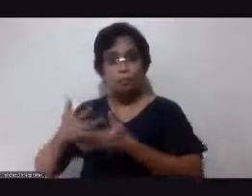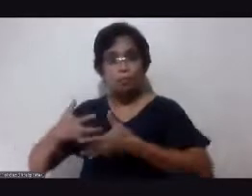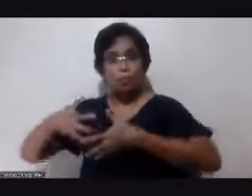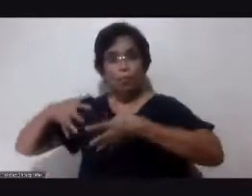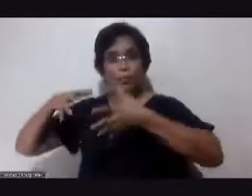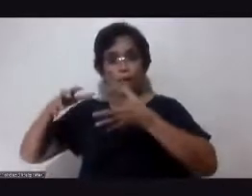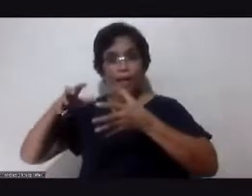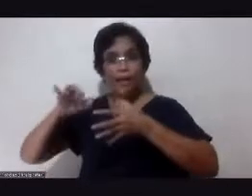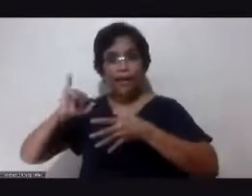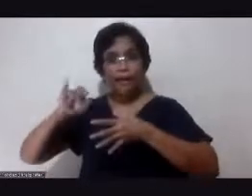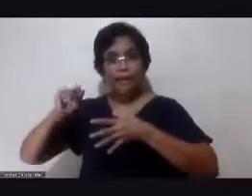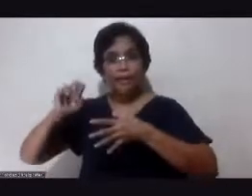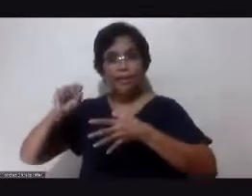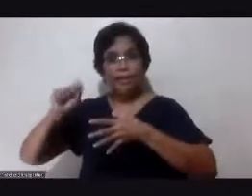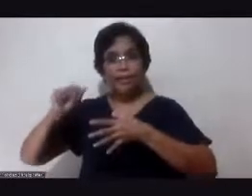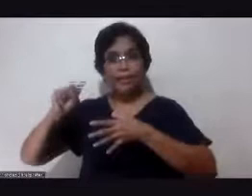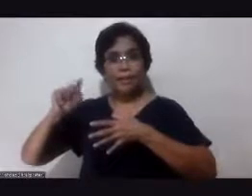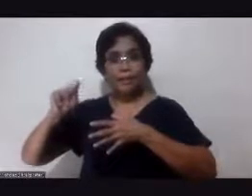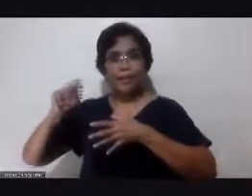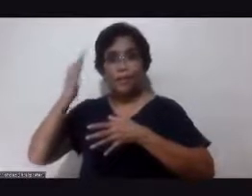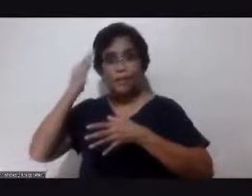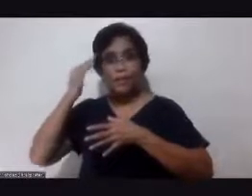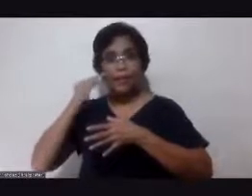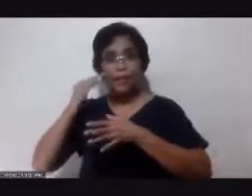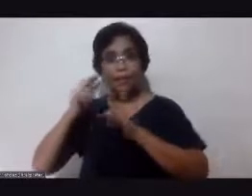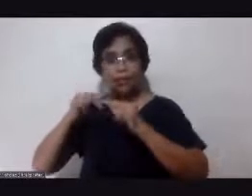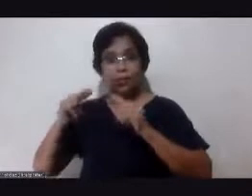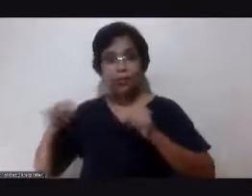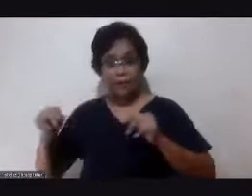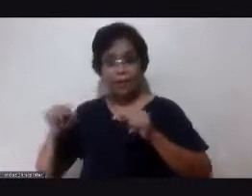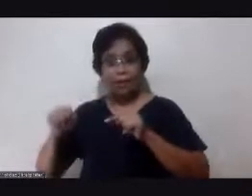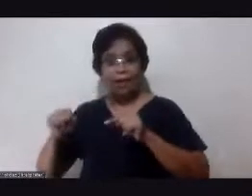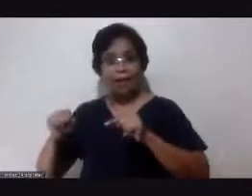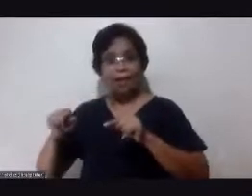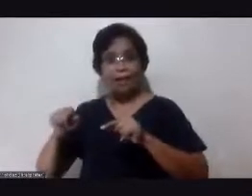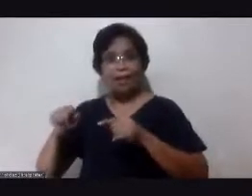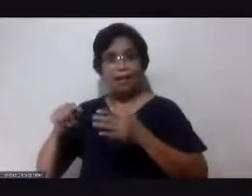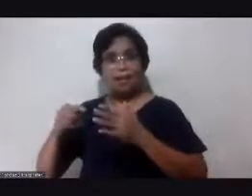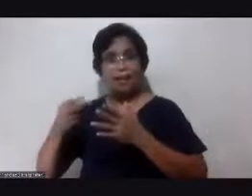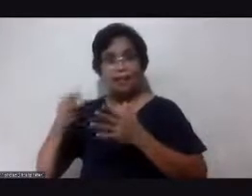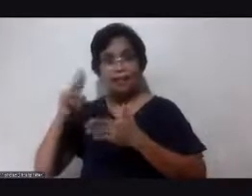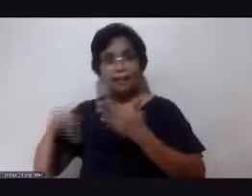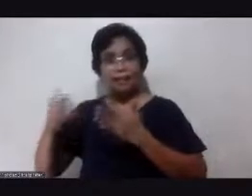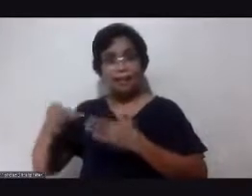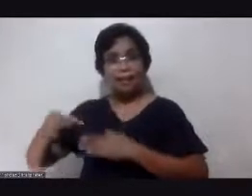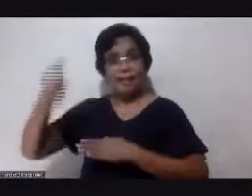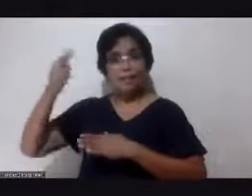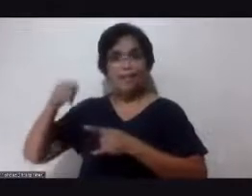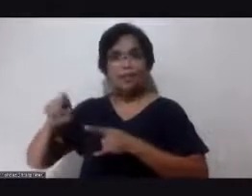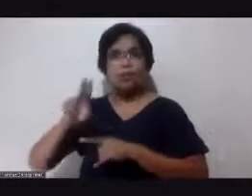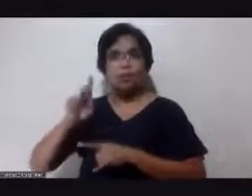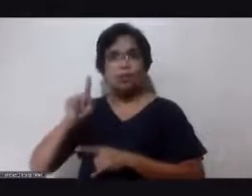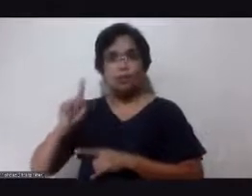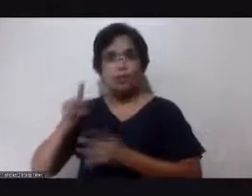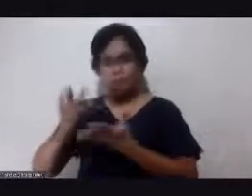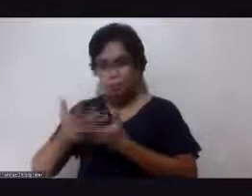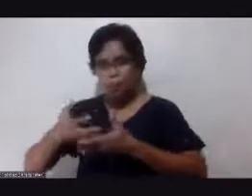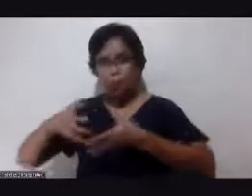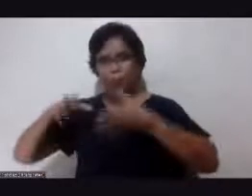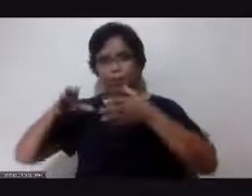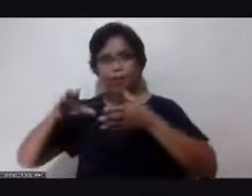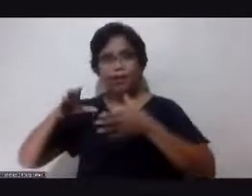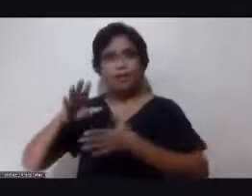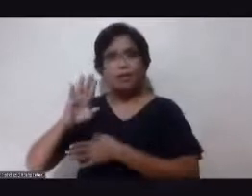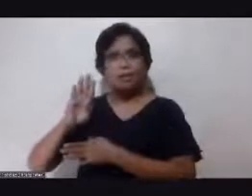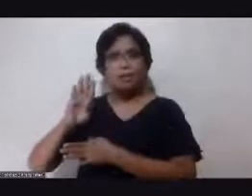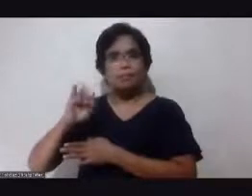Korean noodle, nakakaganyan. Yeah. Isang bowl ng bihon, okay? Bihon na hindi